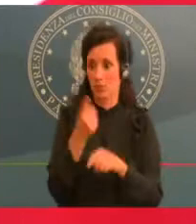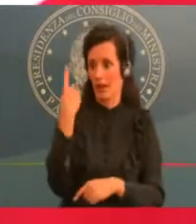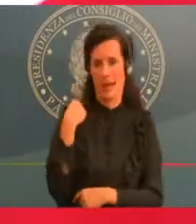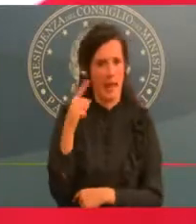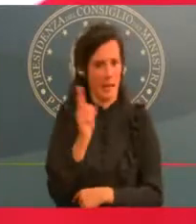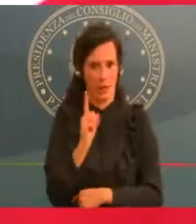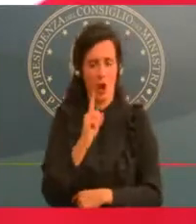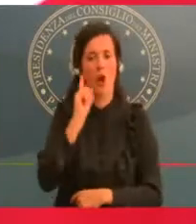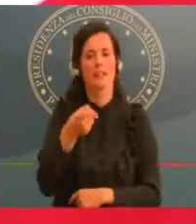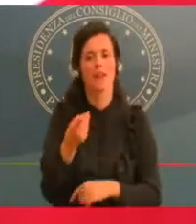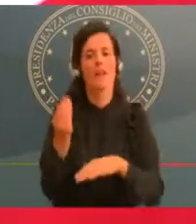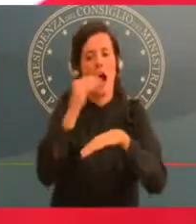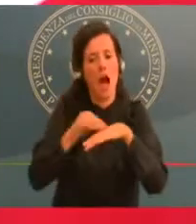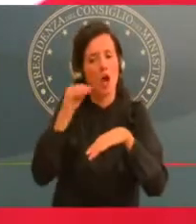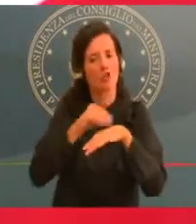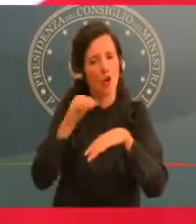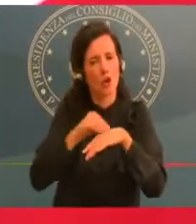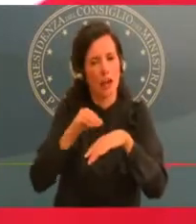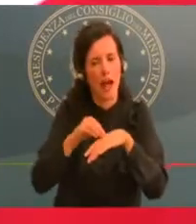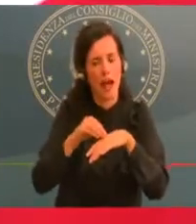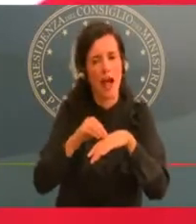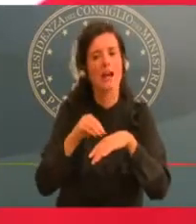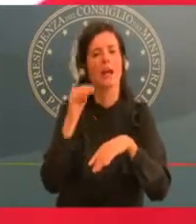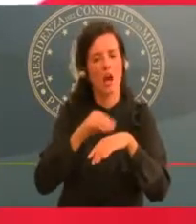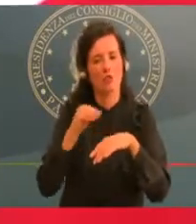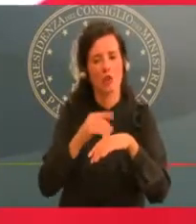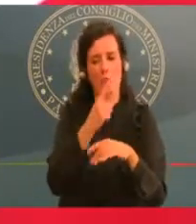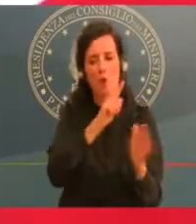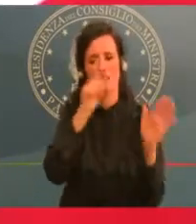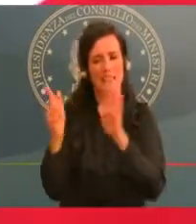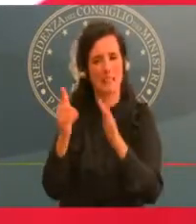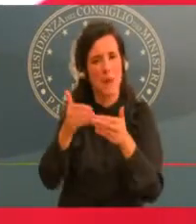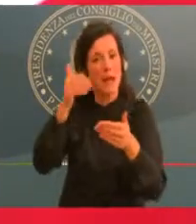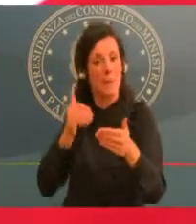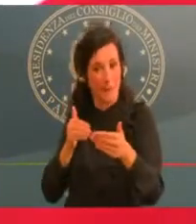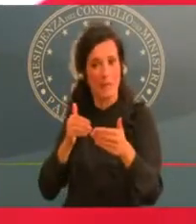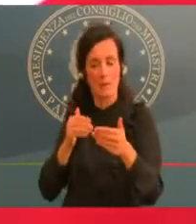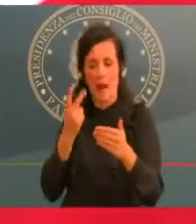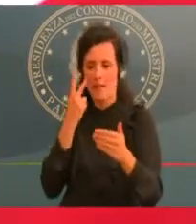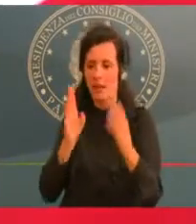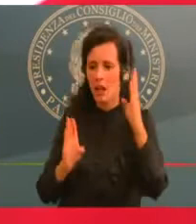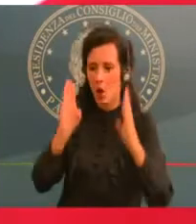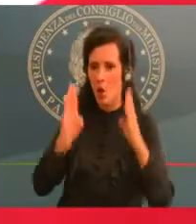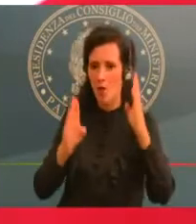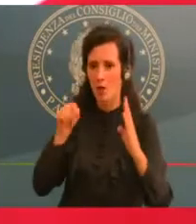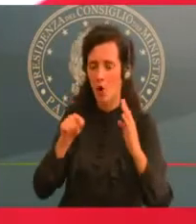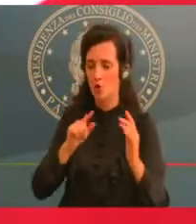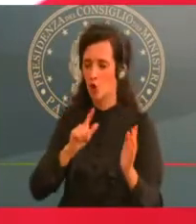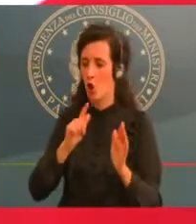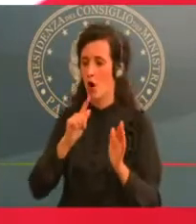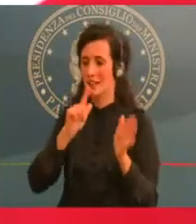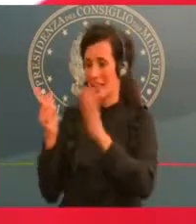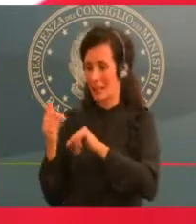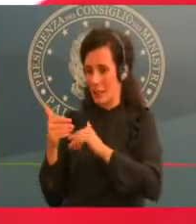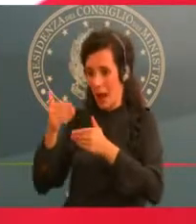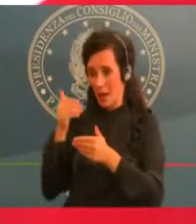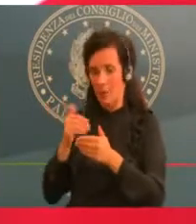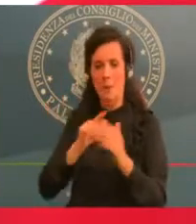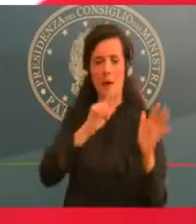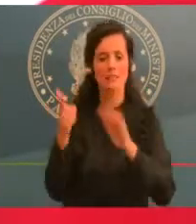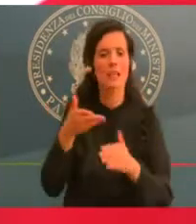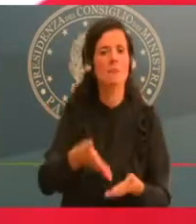se qualsiasi regione man mano che dovesse andare avanti poi questo flusso di informazioni